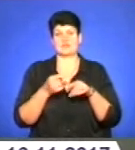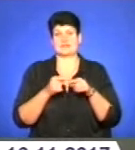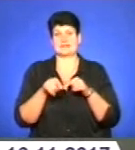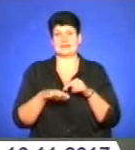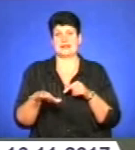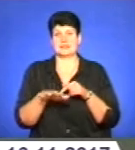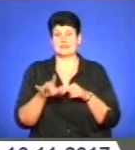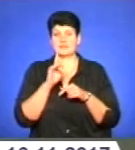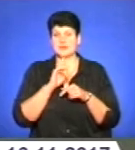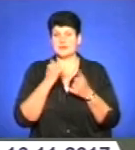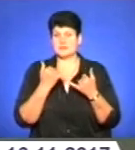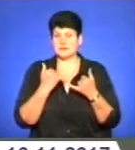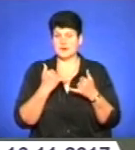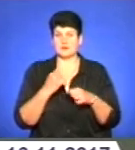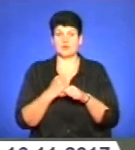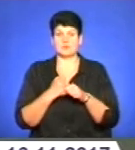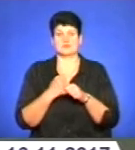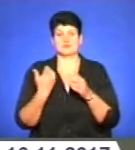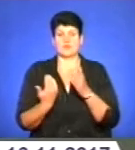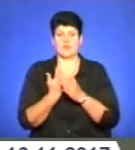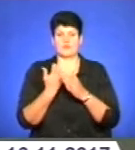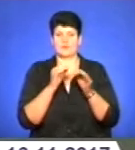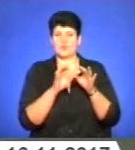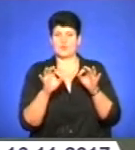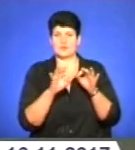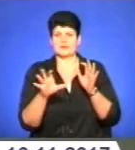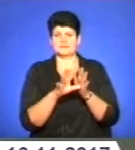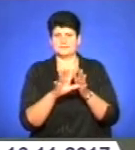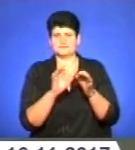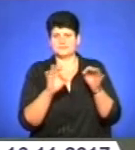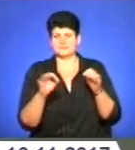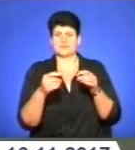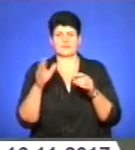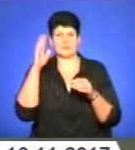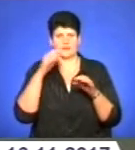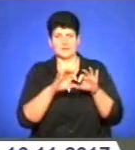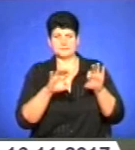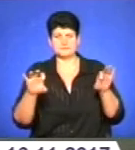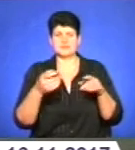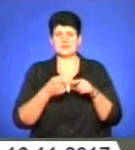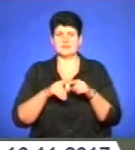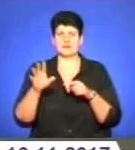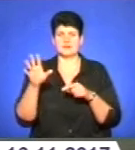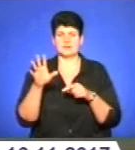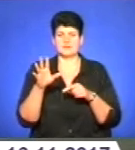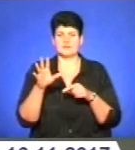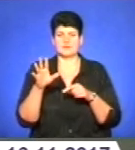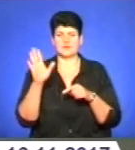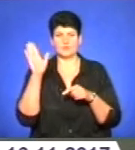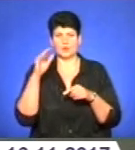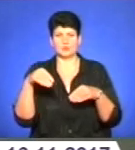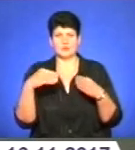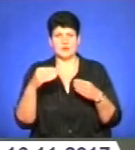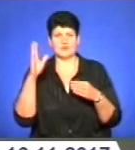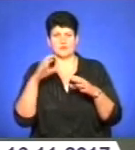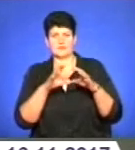ділянці. На даний час оновлюються комунікації, які підходять до Палацу культури Березілі. Зокрема, це електрокабелі, водопостачання,